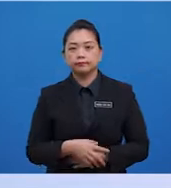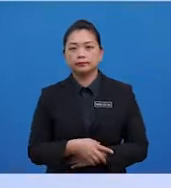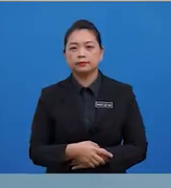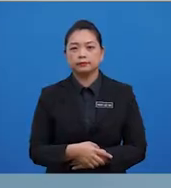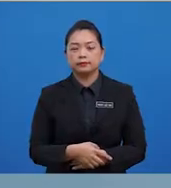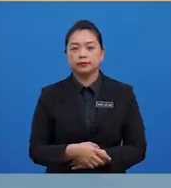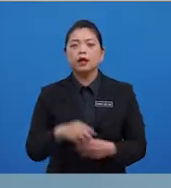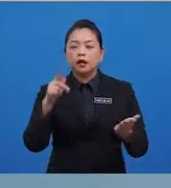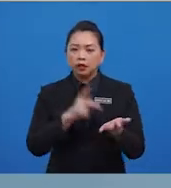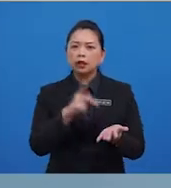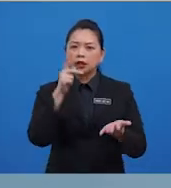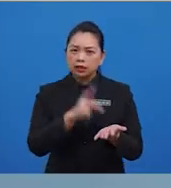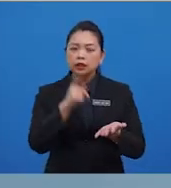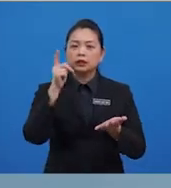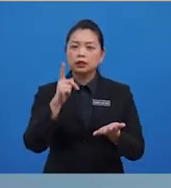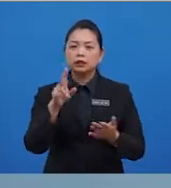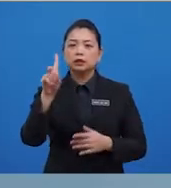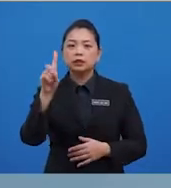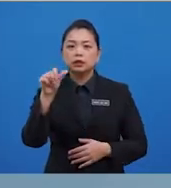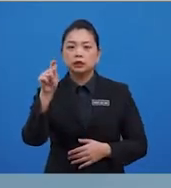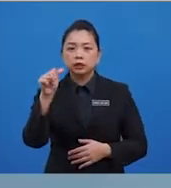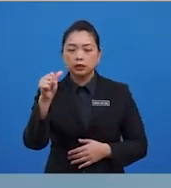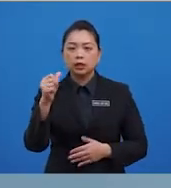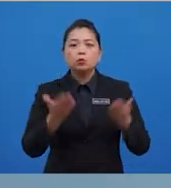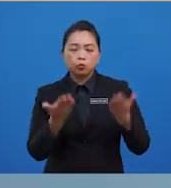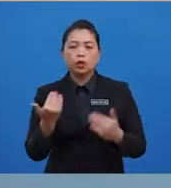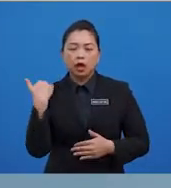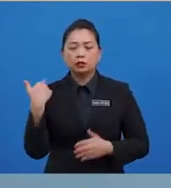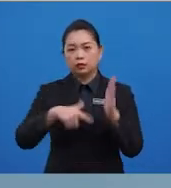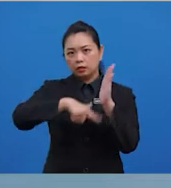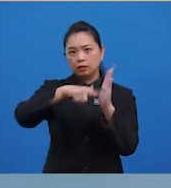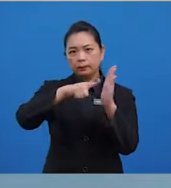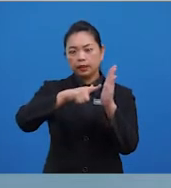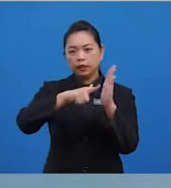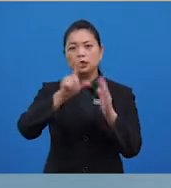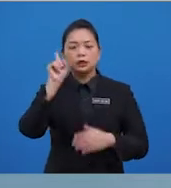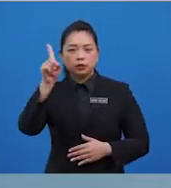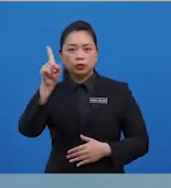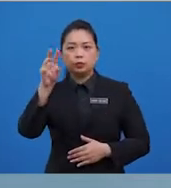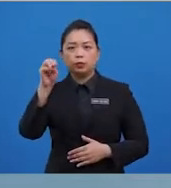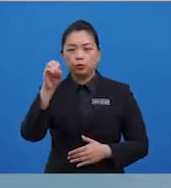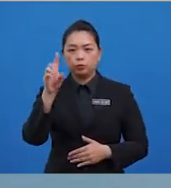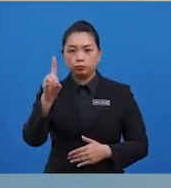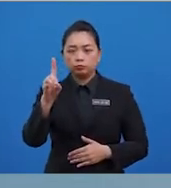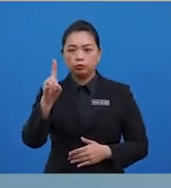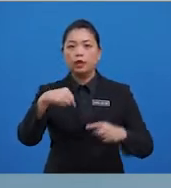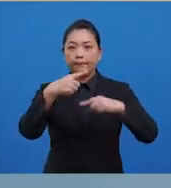Kadang-kadang data mungkin mempunyai lebih daripada satu mood